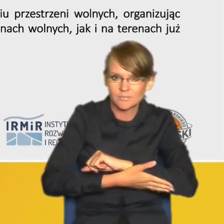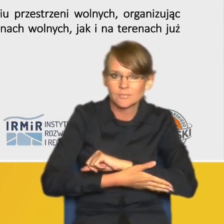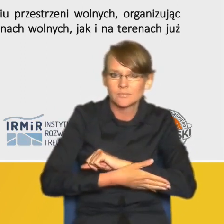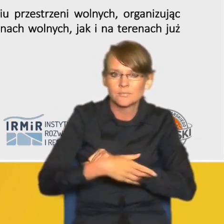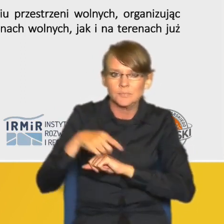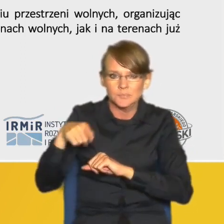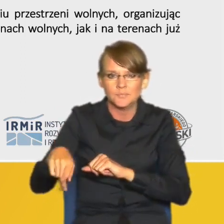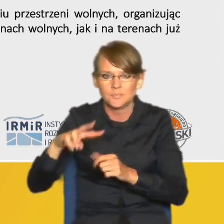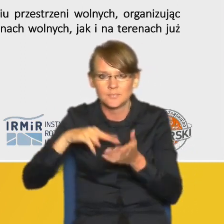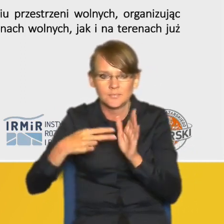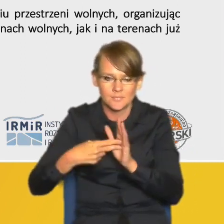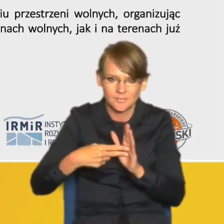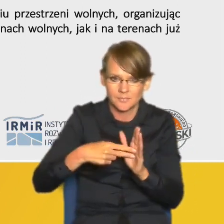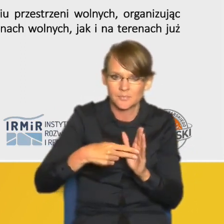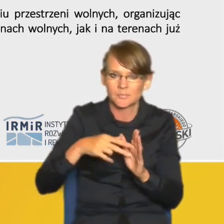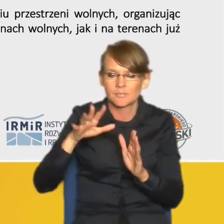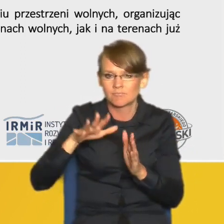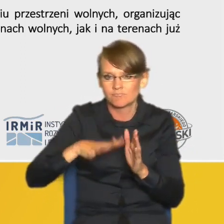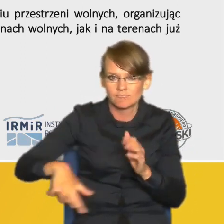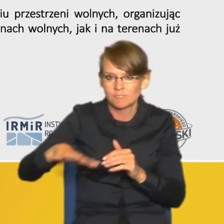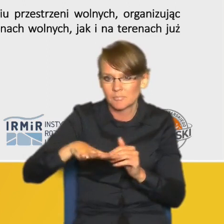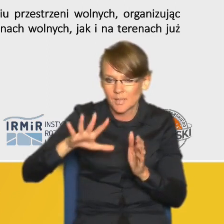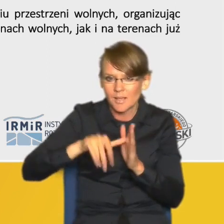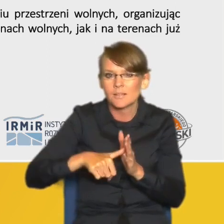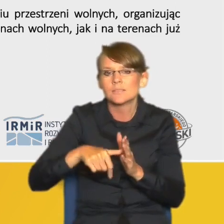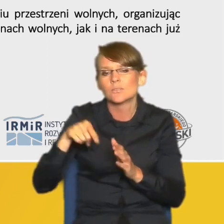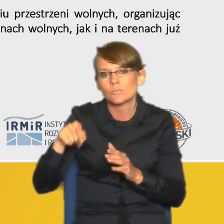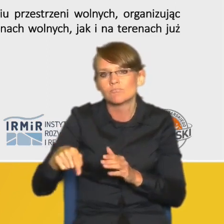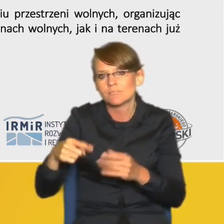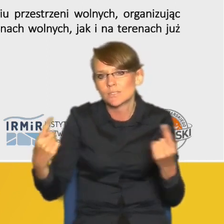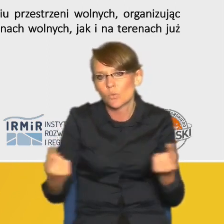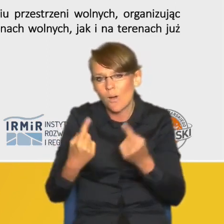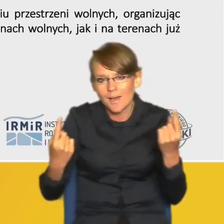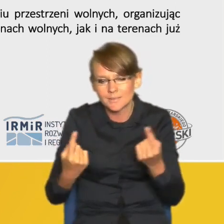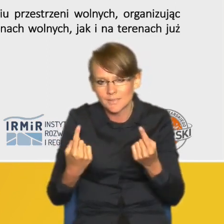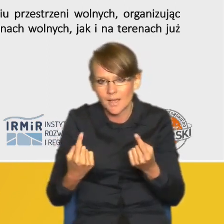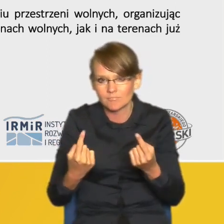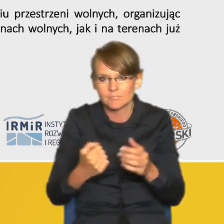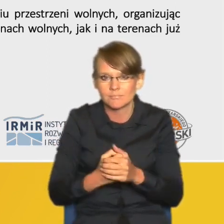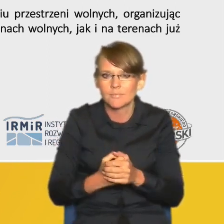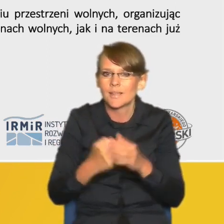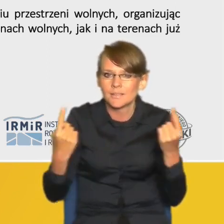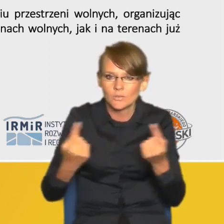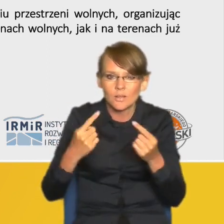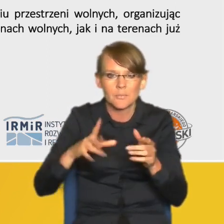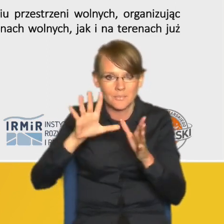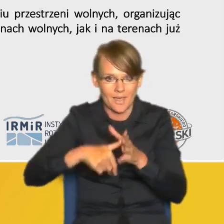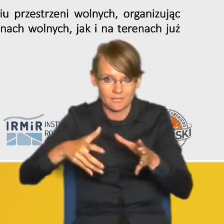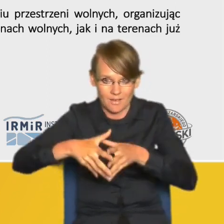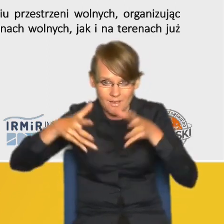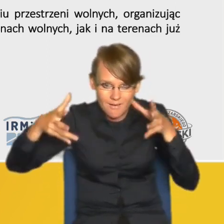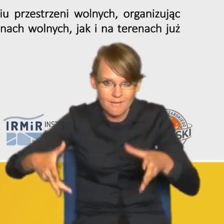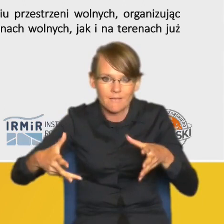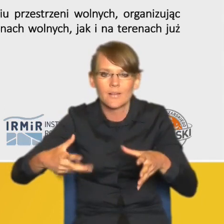urbanistycznym zakładającym że w sytuacji dużego dużej aglomeracji miejskiej